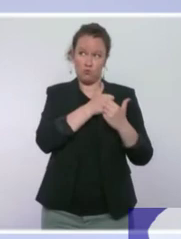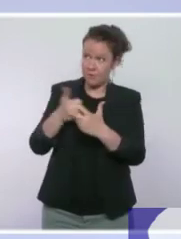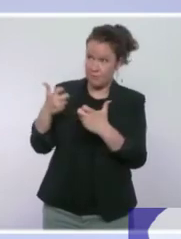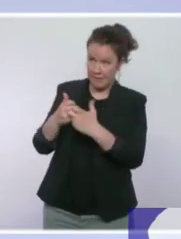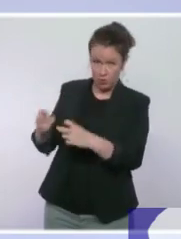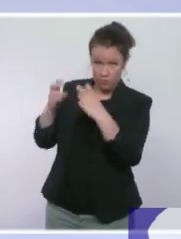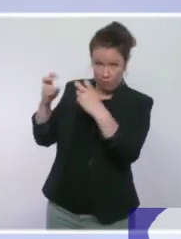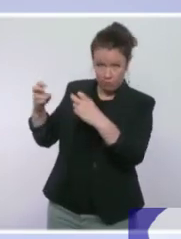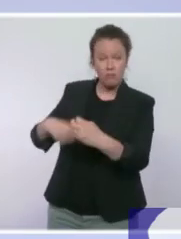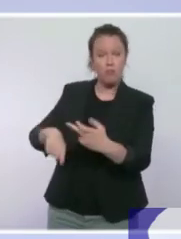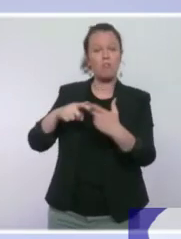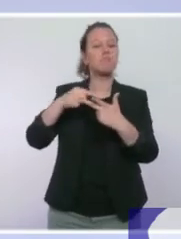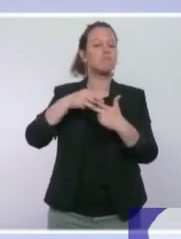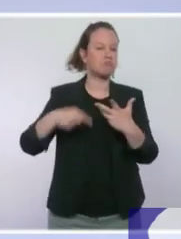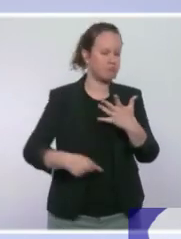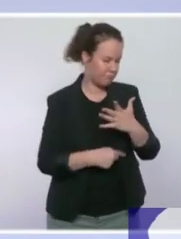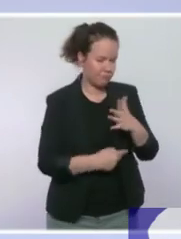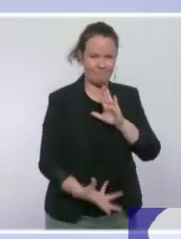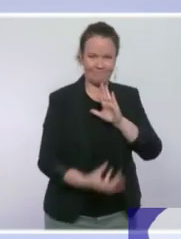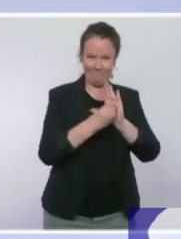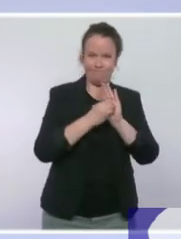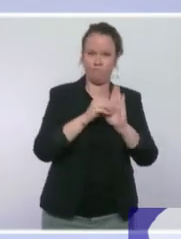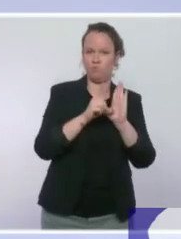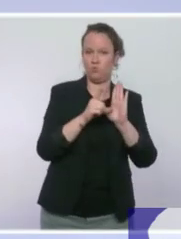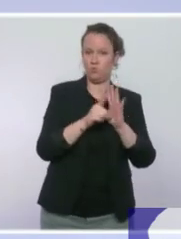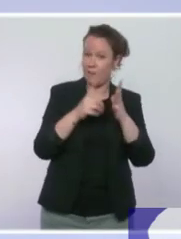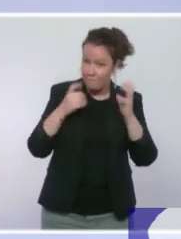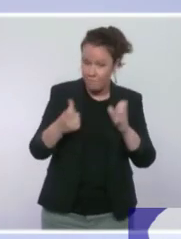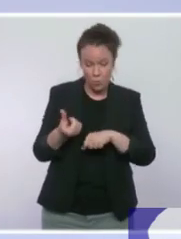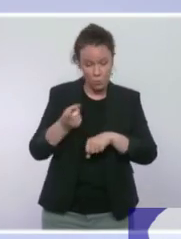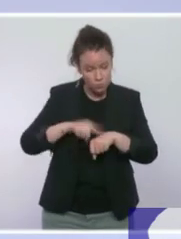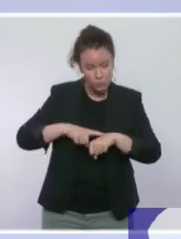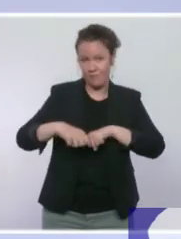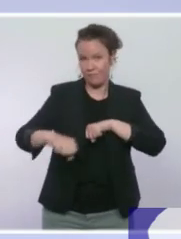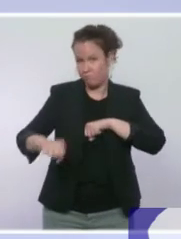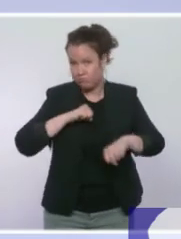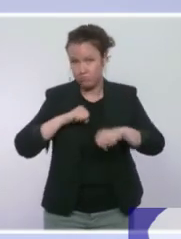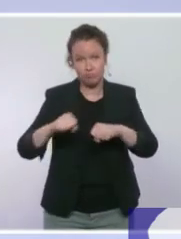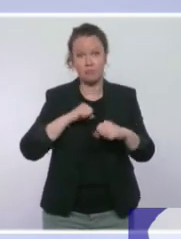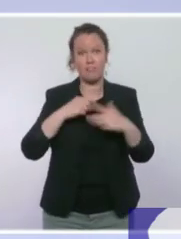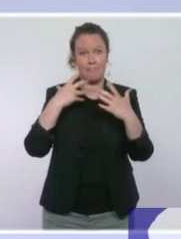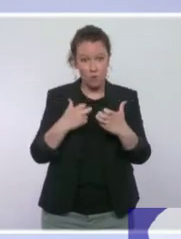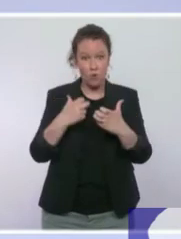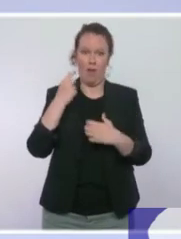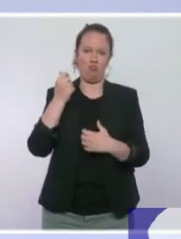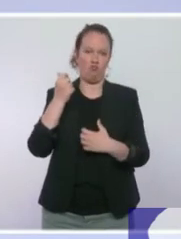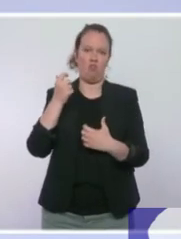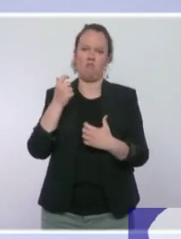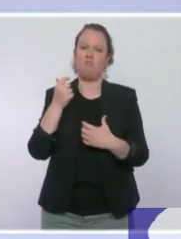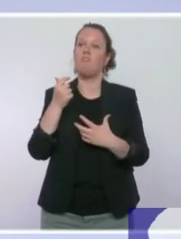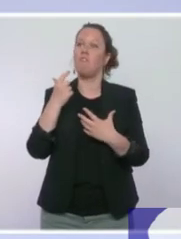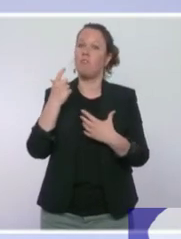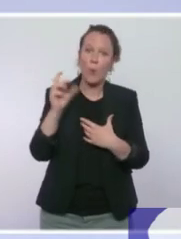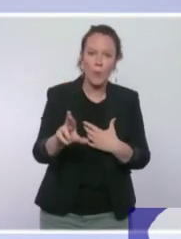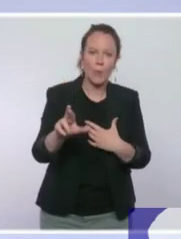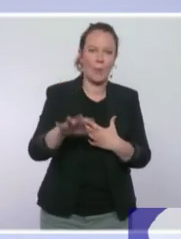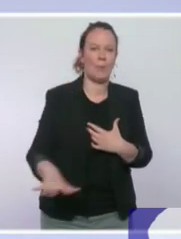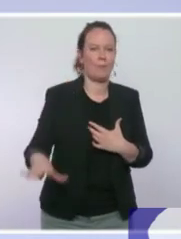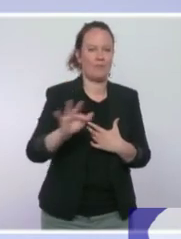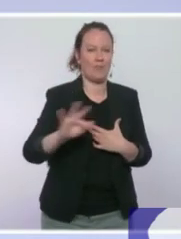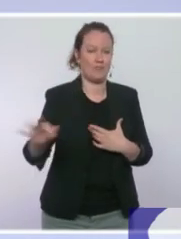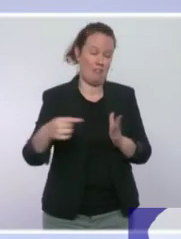soit effectivement de façon sonnante et trébuchante dans le portefeuille des Français au mois d'août. C'est l'objectif qu'on poursuit